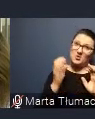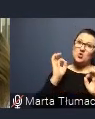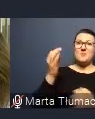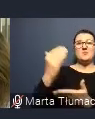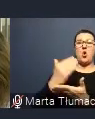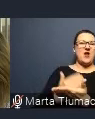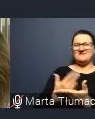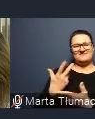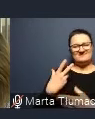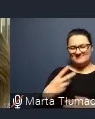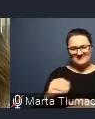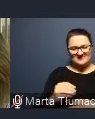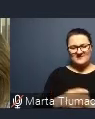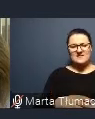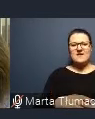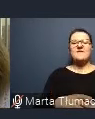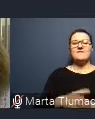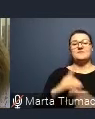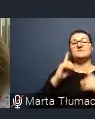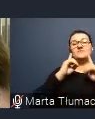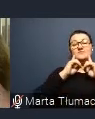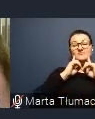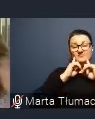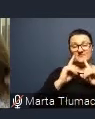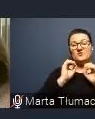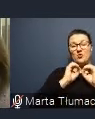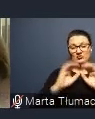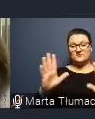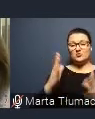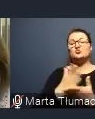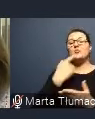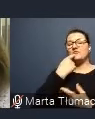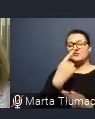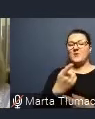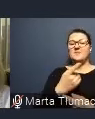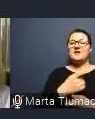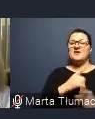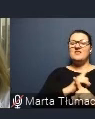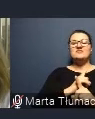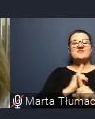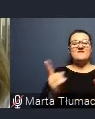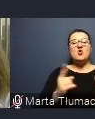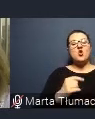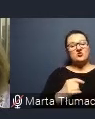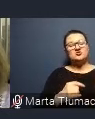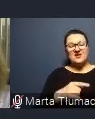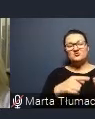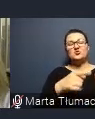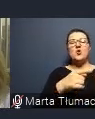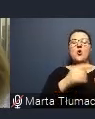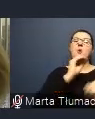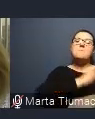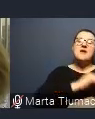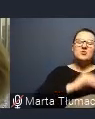No oczywiście, tak jak powiedziałam, nie wolno stosować na dziecku takich metod, których